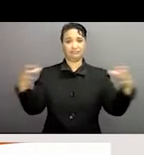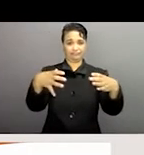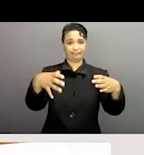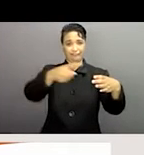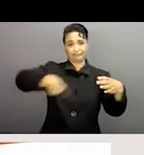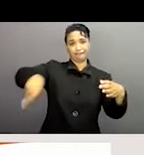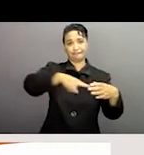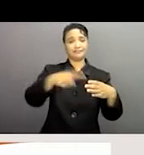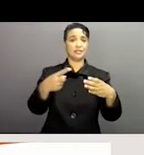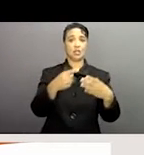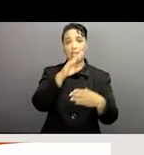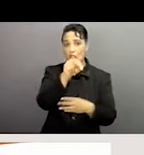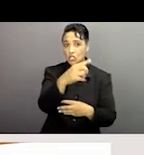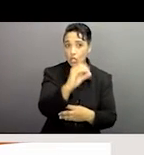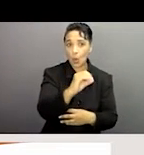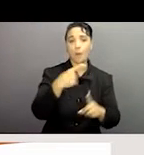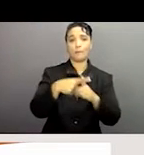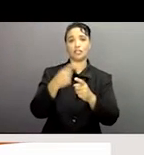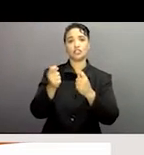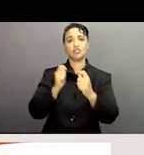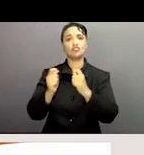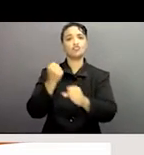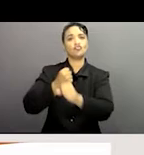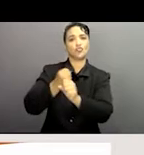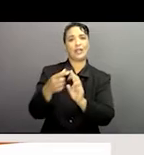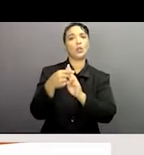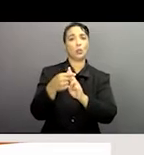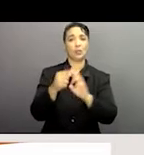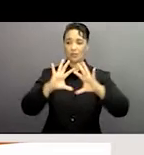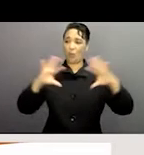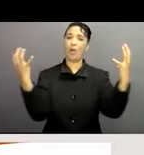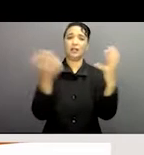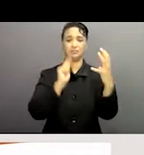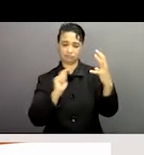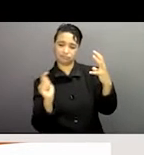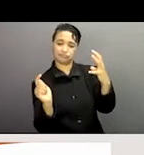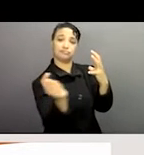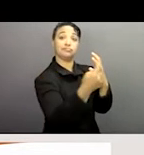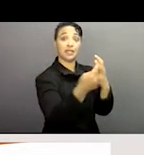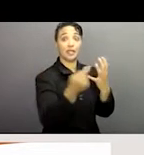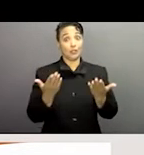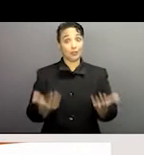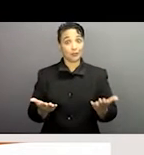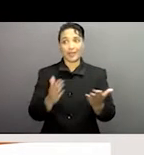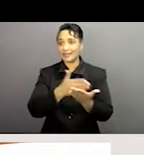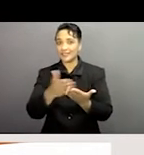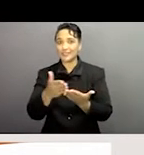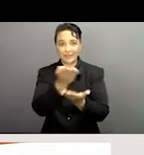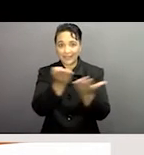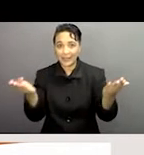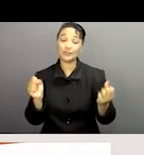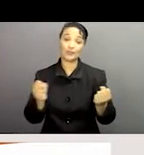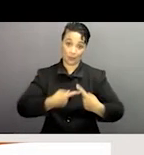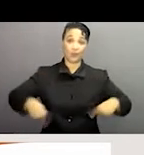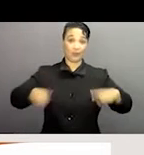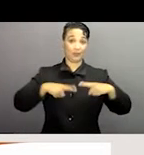sein des sociétés civiles, le syndicat aussi, qui sont localisés dans toutes les régions du monde. Et certains d'entre eux sont parmi nous aujourd'hui.